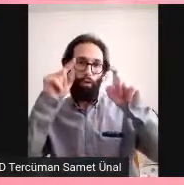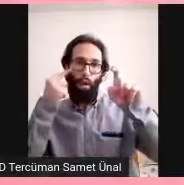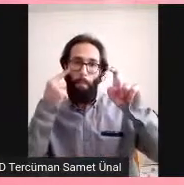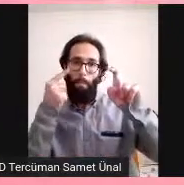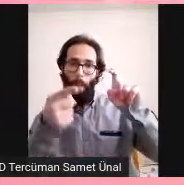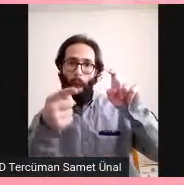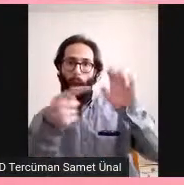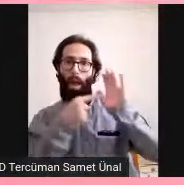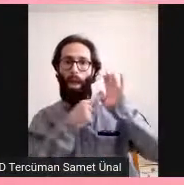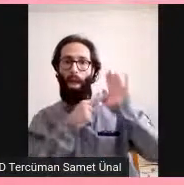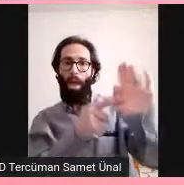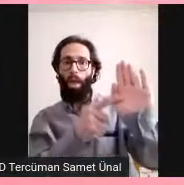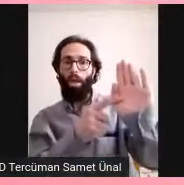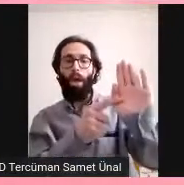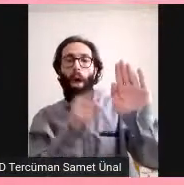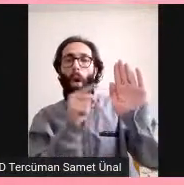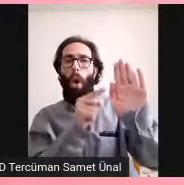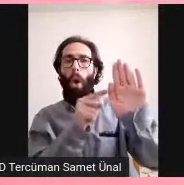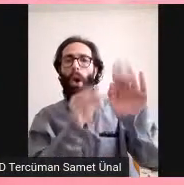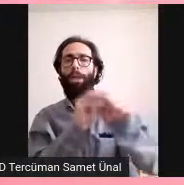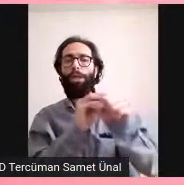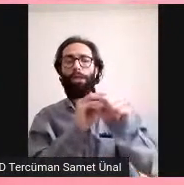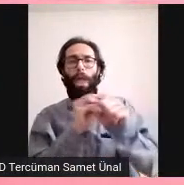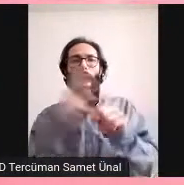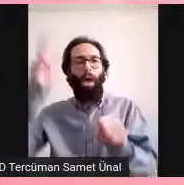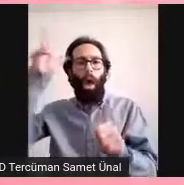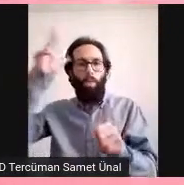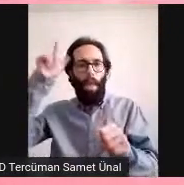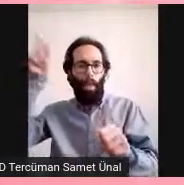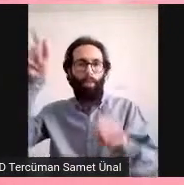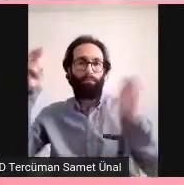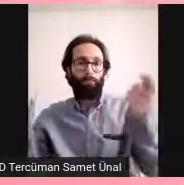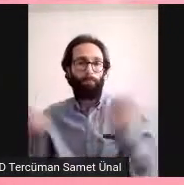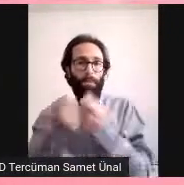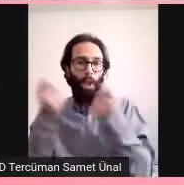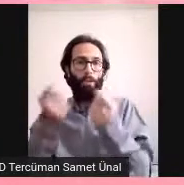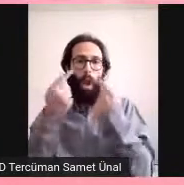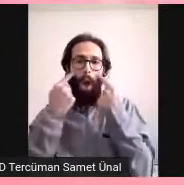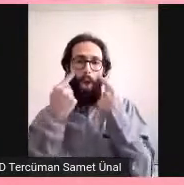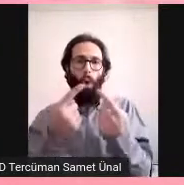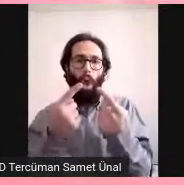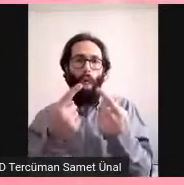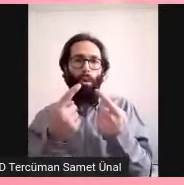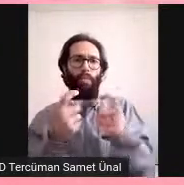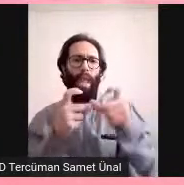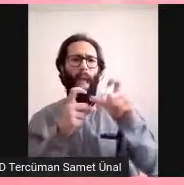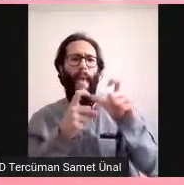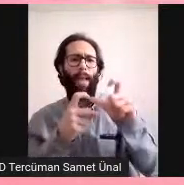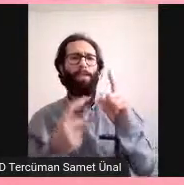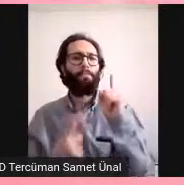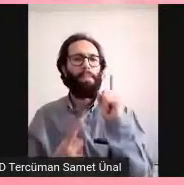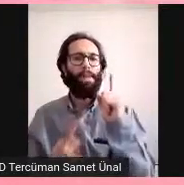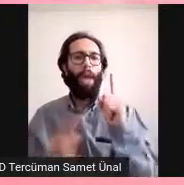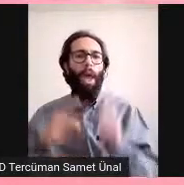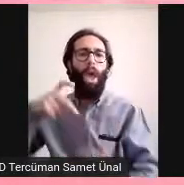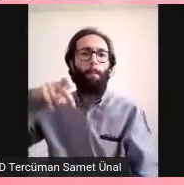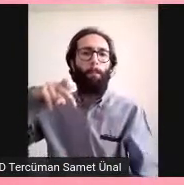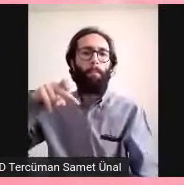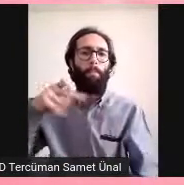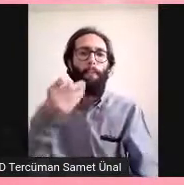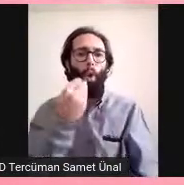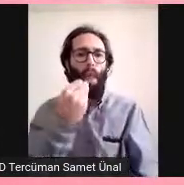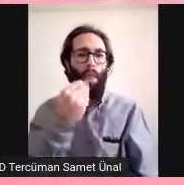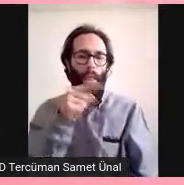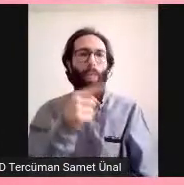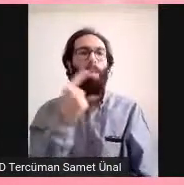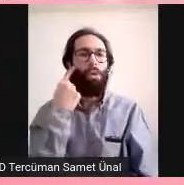Üniversite of Washington'dan bir çalışma var. S1 proteini hep şey en baştan beri söylenen bu S1 proteini